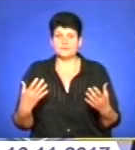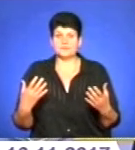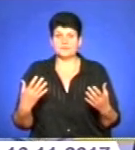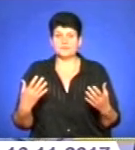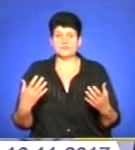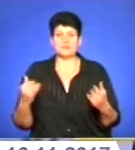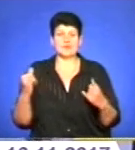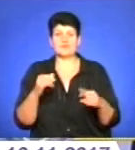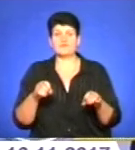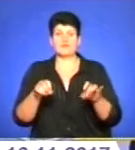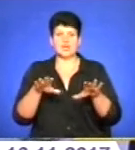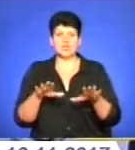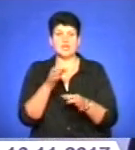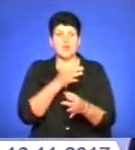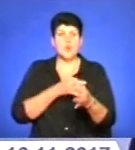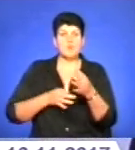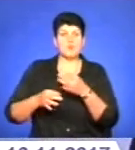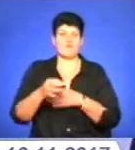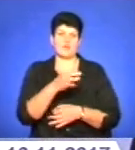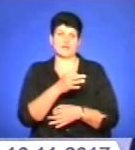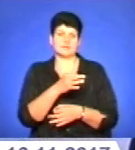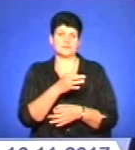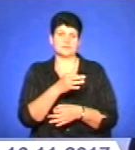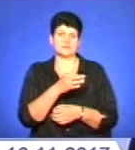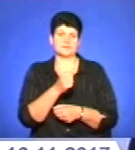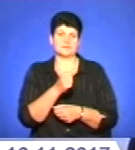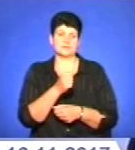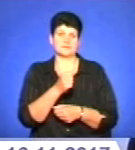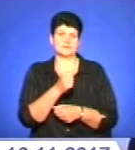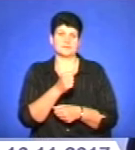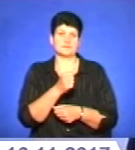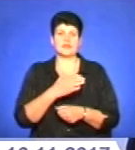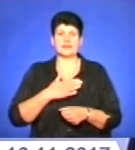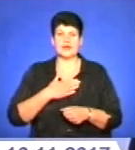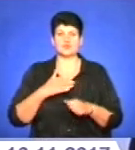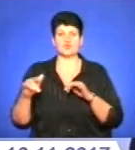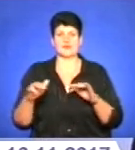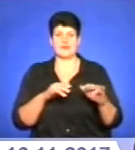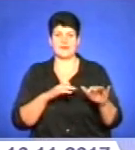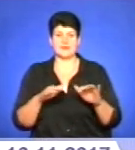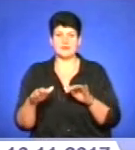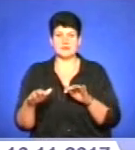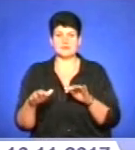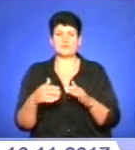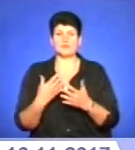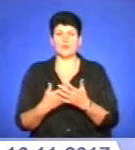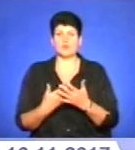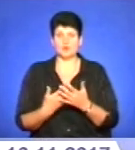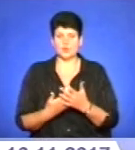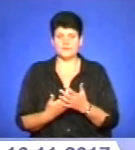вирішили обговорити нашу діяльність, тобто